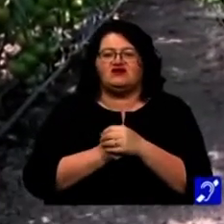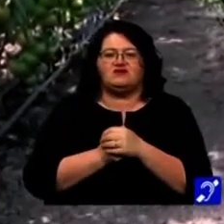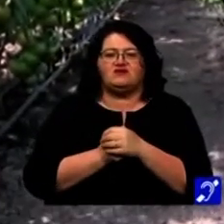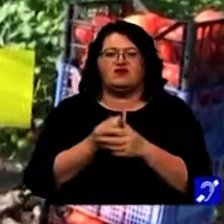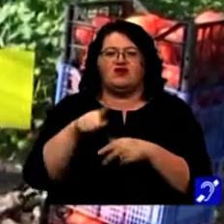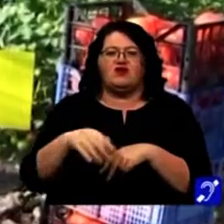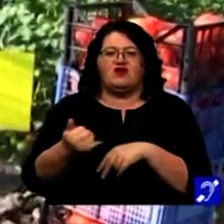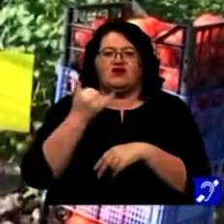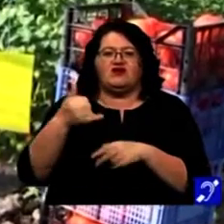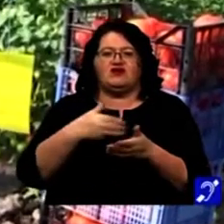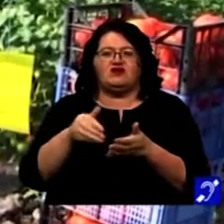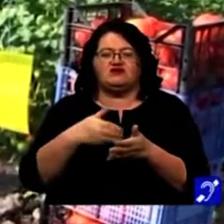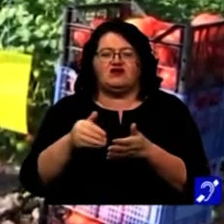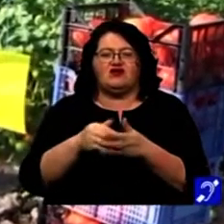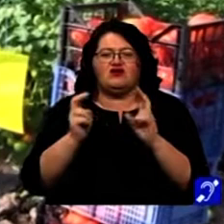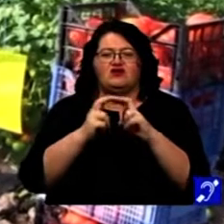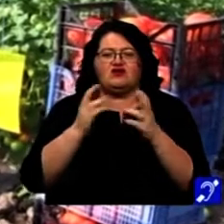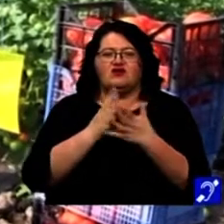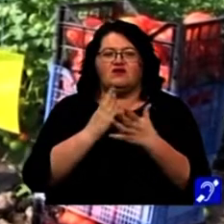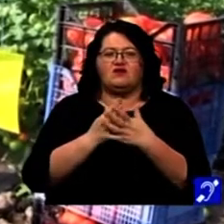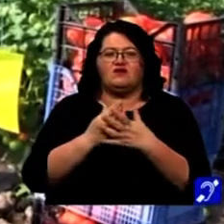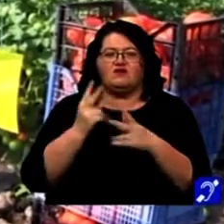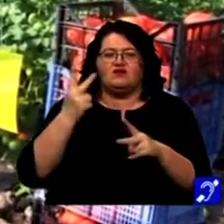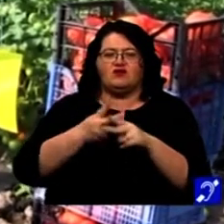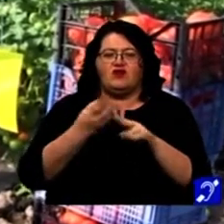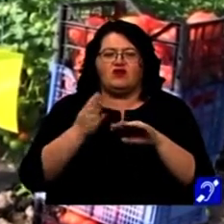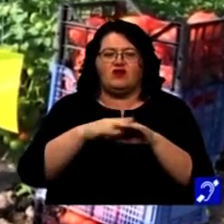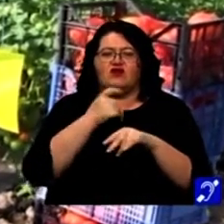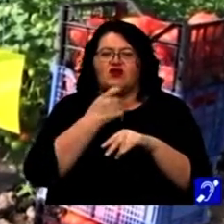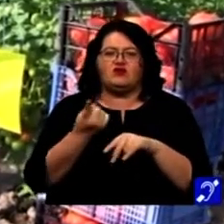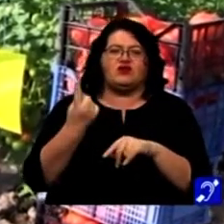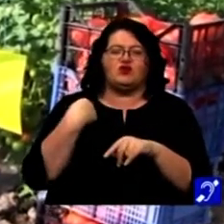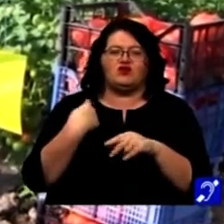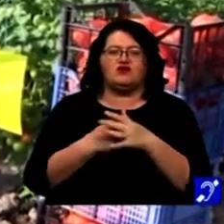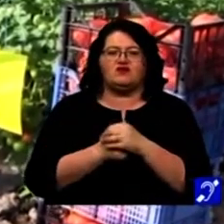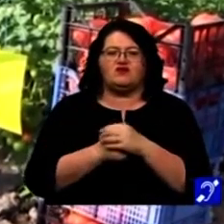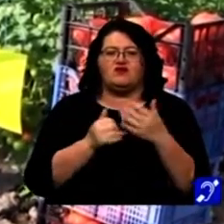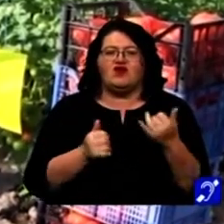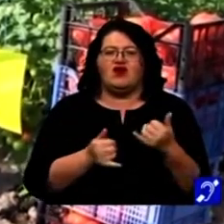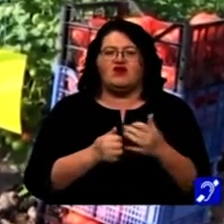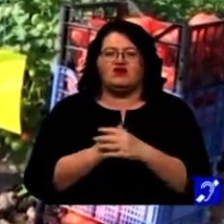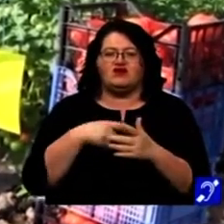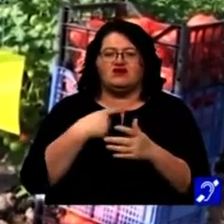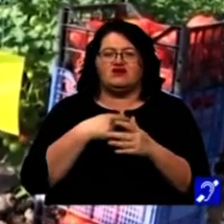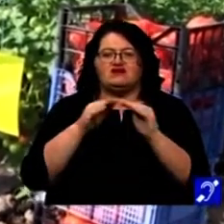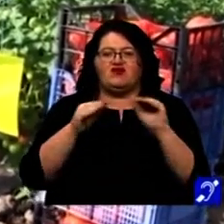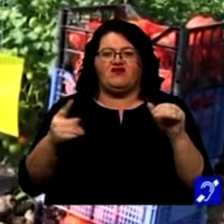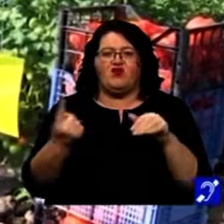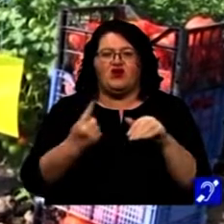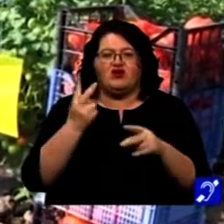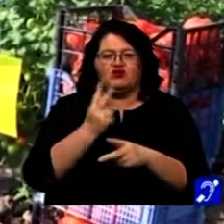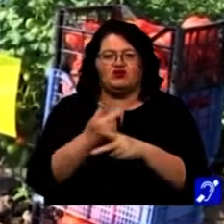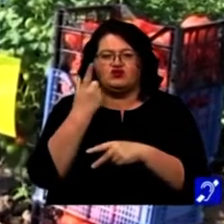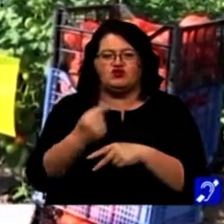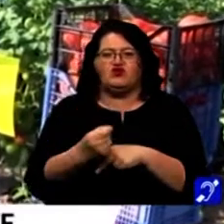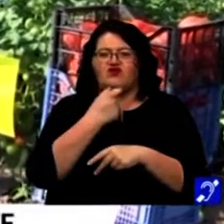Pe luna ianuarie, costurile la energie electrică au fost de două ori mai mare ca și anul trecut. Acum este plafonat la 1 leiul, dar totuși e la